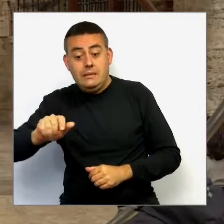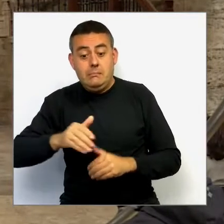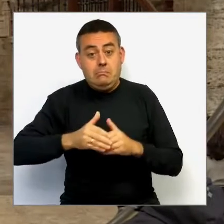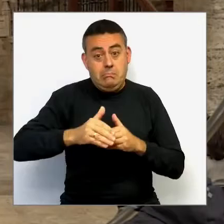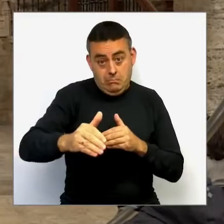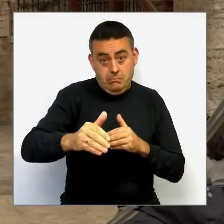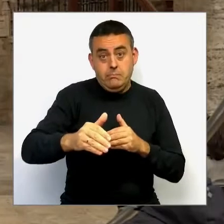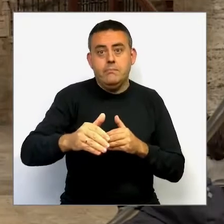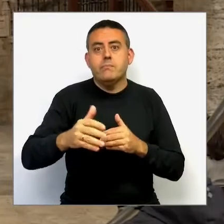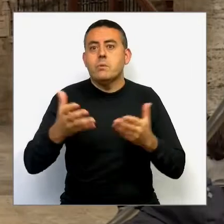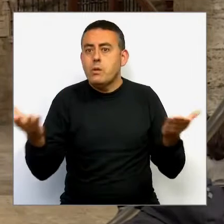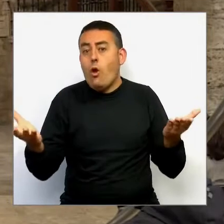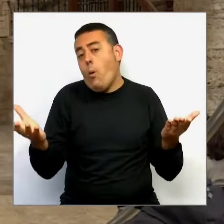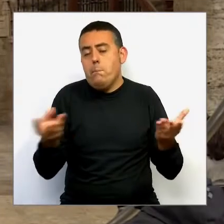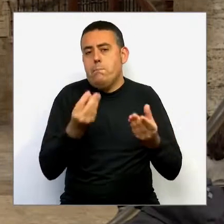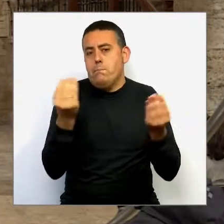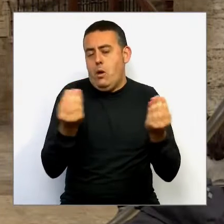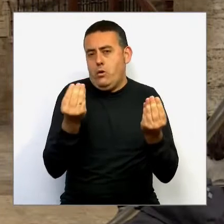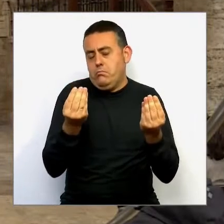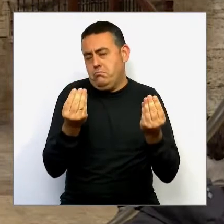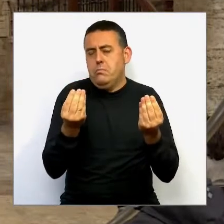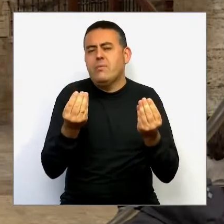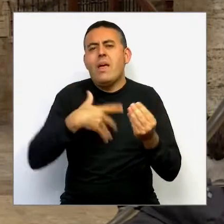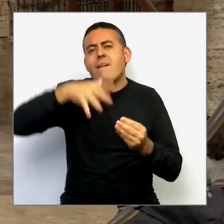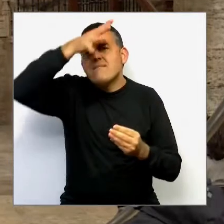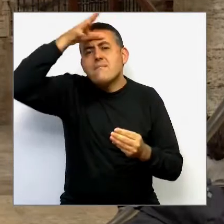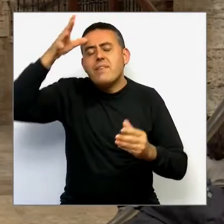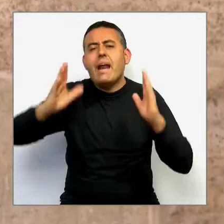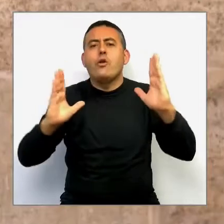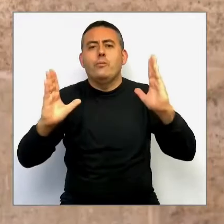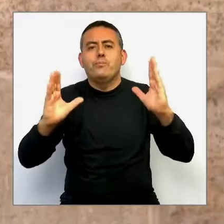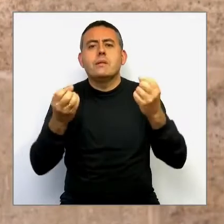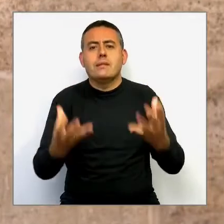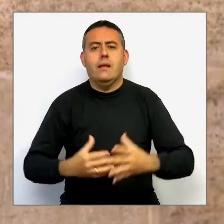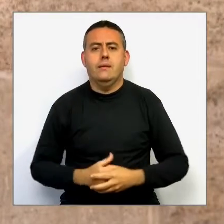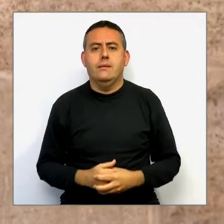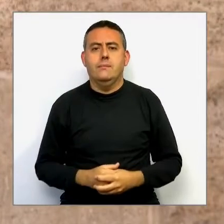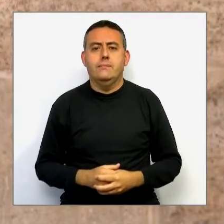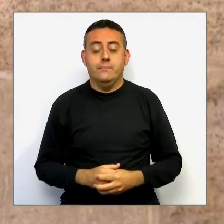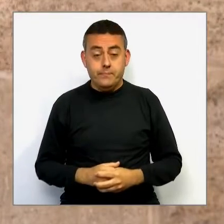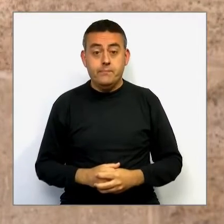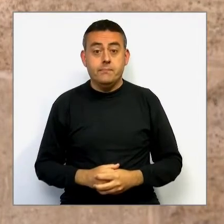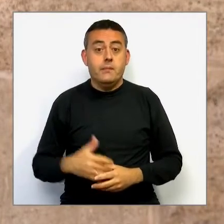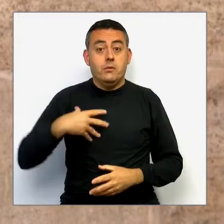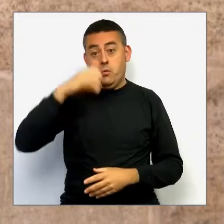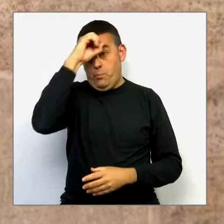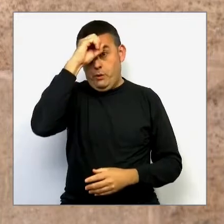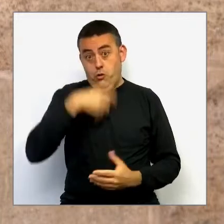quin estiu tindrà la comunitat valenciana. Gràcies. Moltes gràcies. El balanç que fem és positiu